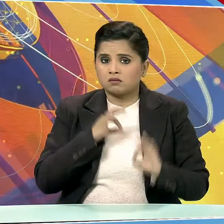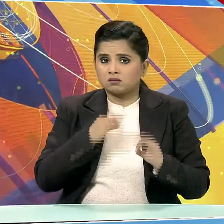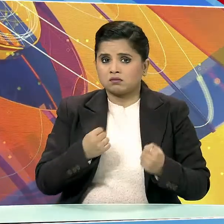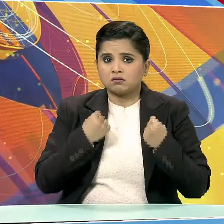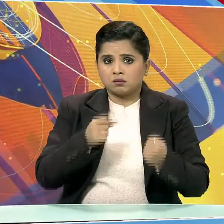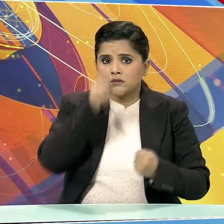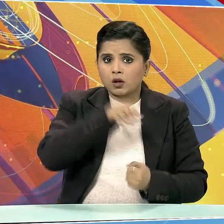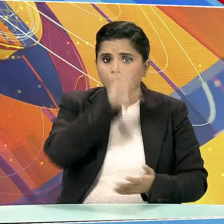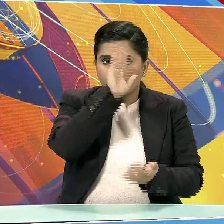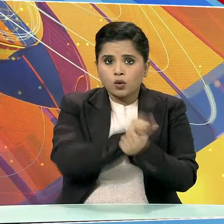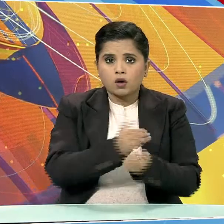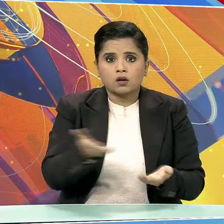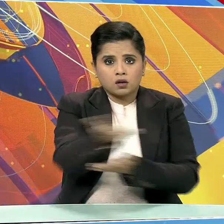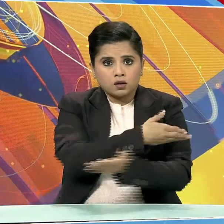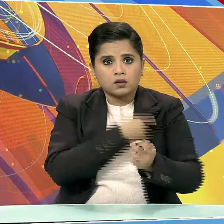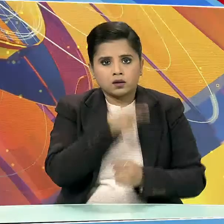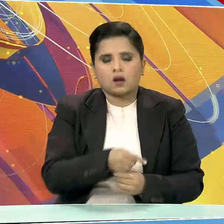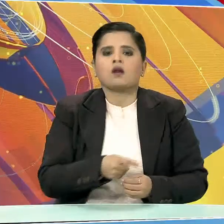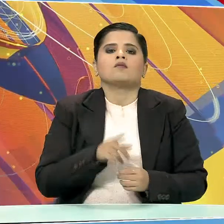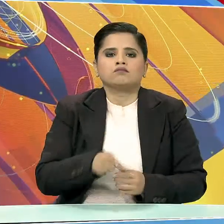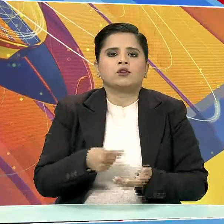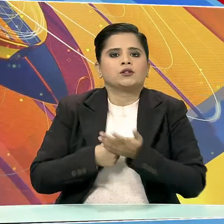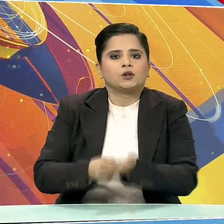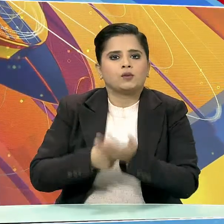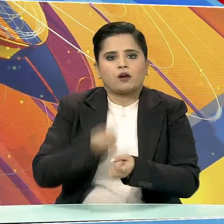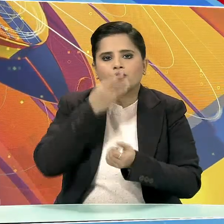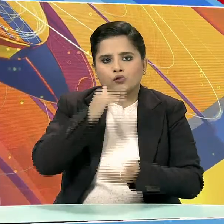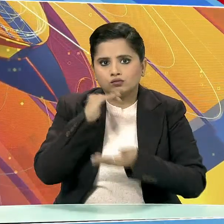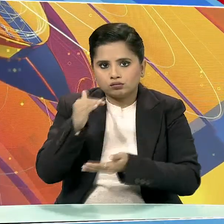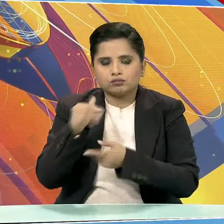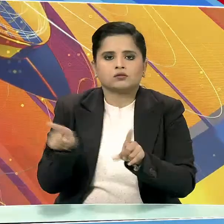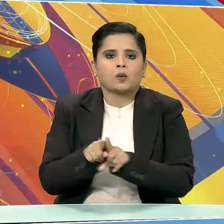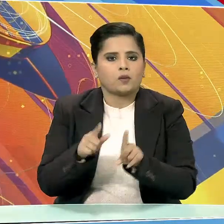वाले पुलिस कर्मियों को भी सम्मानित किया।